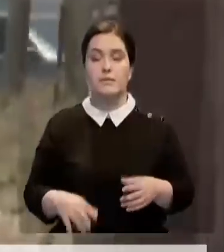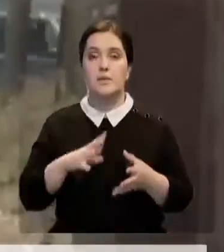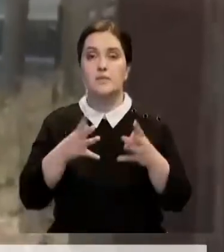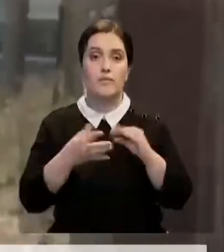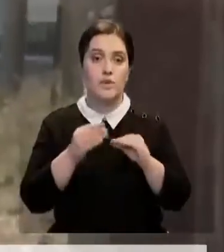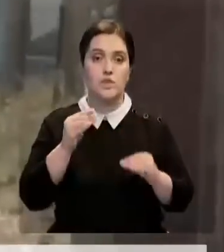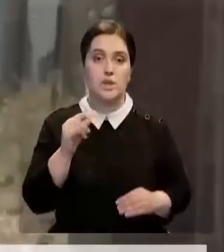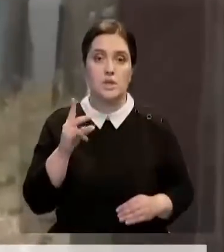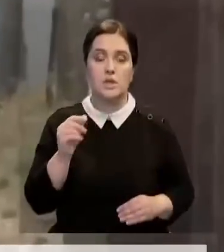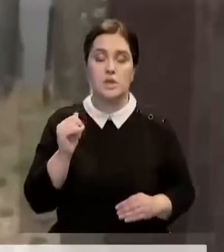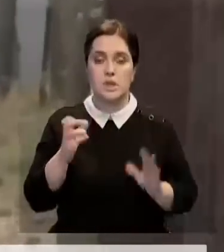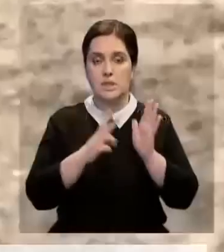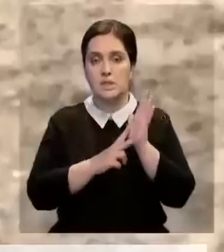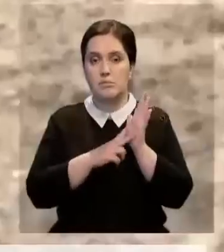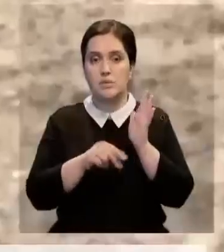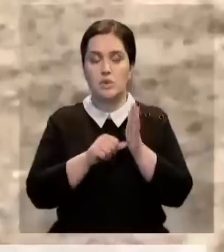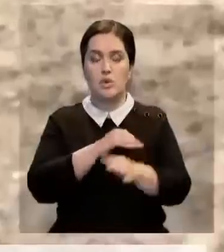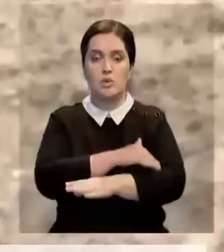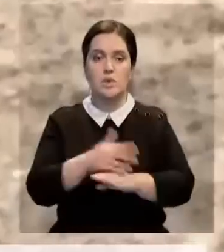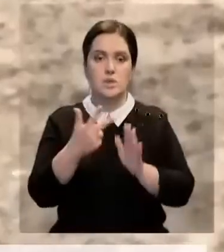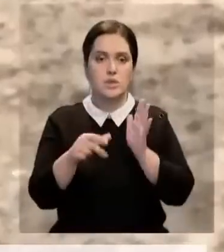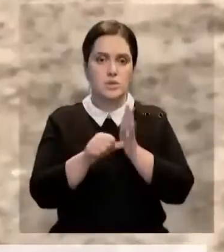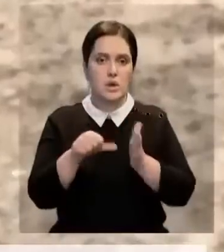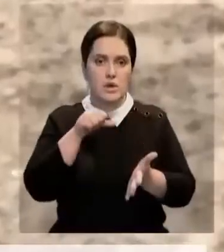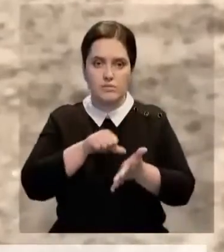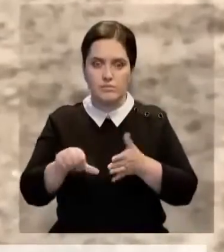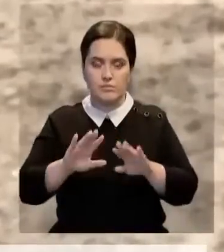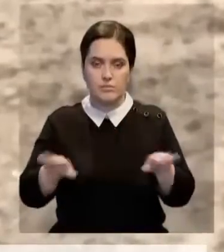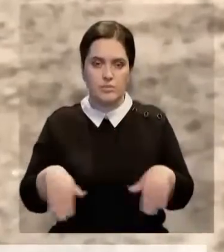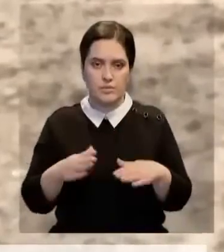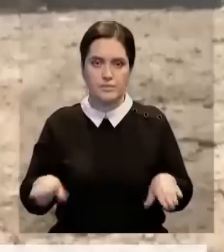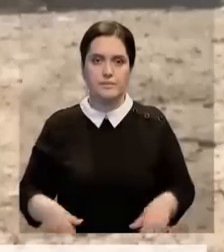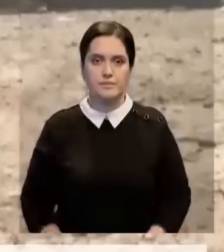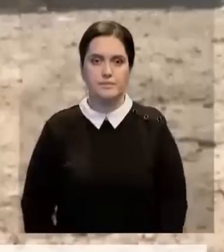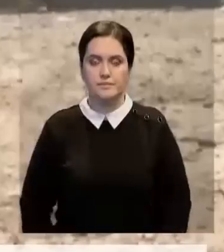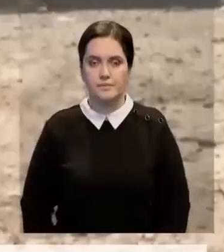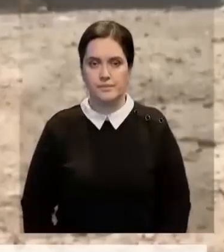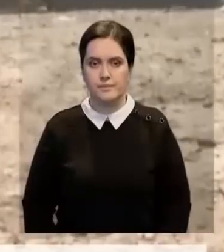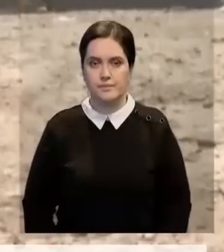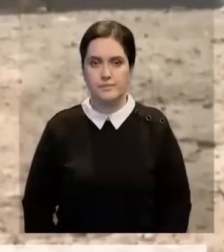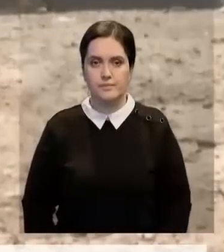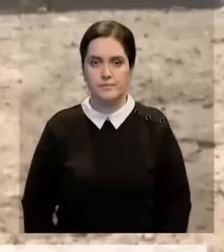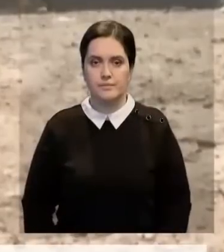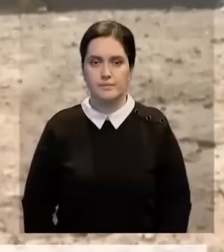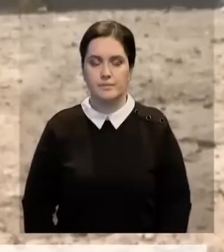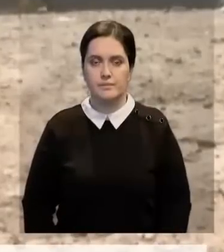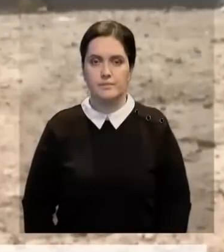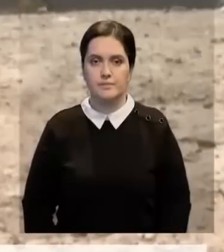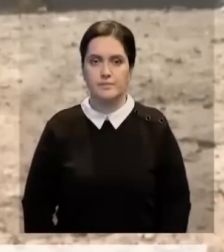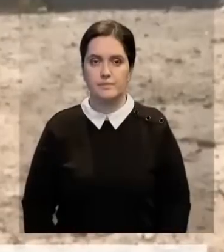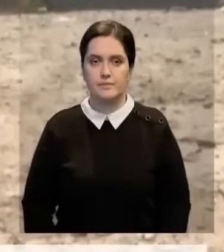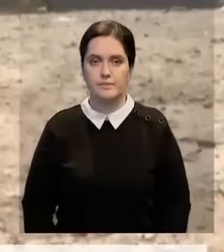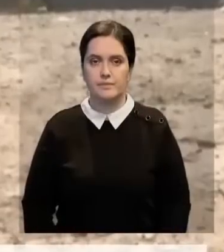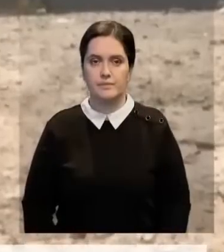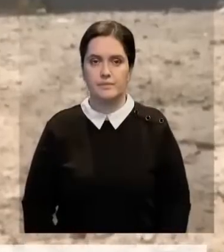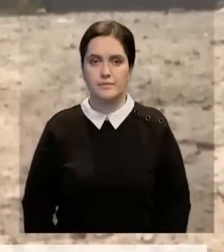Жанатасе 76 улиц. Из них 36 не асфальтированы. Анастасия Сулейманова, Бахаджамбапаев, Жамбылская область, Хабар, 24.